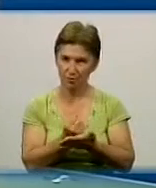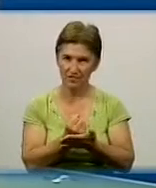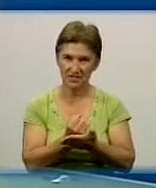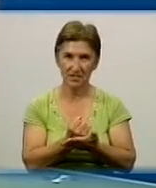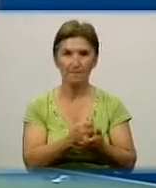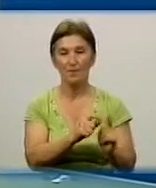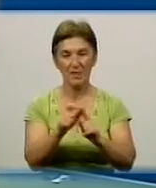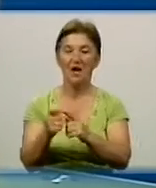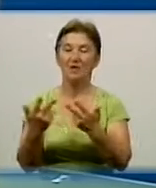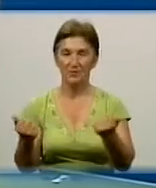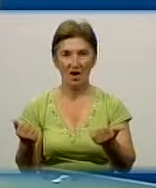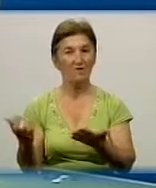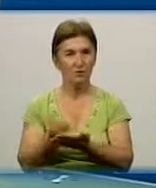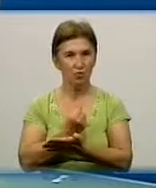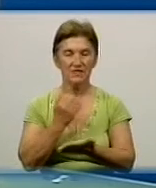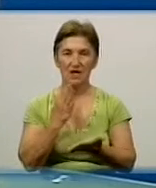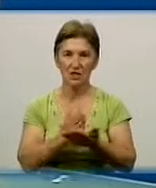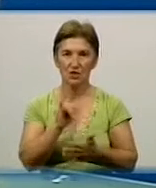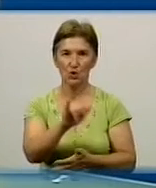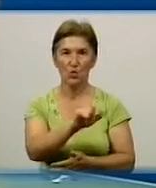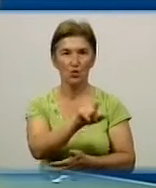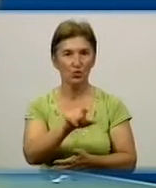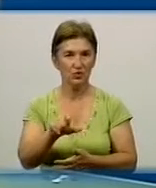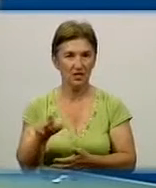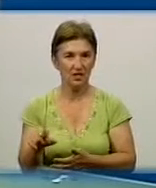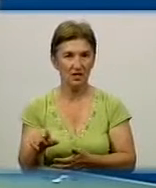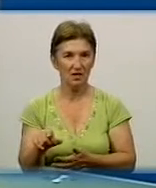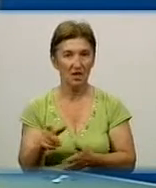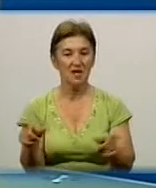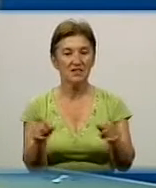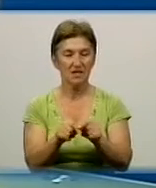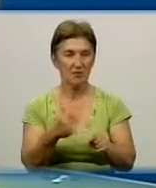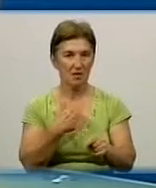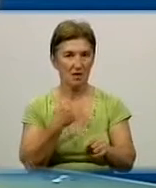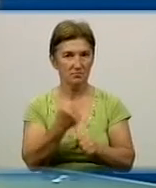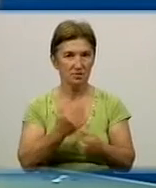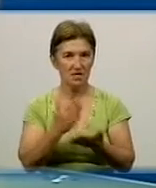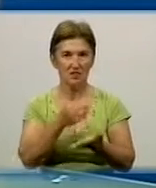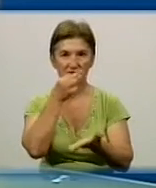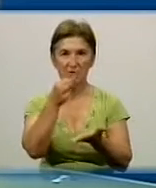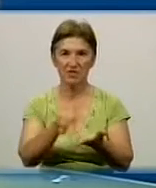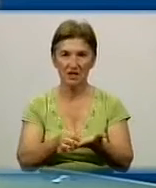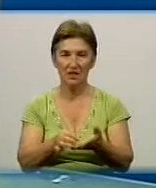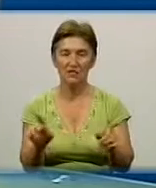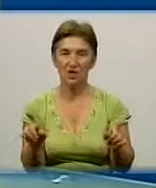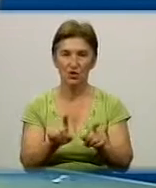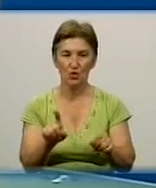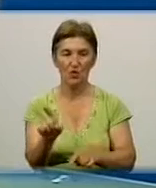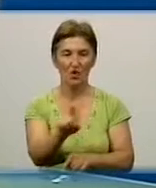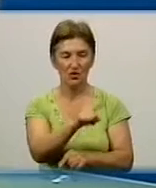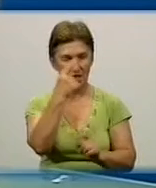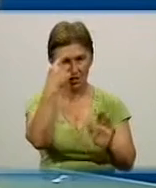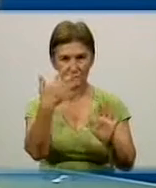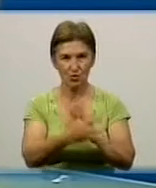і, скажімо, є у людей, з ким я працював, така відповідальність, що вони розуміють,